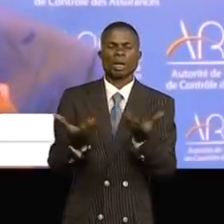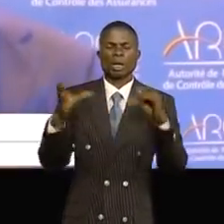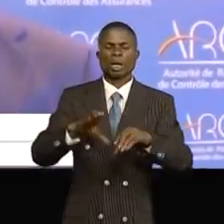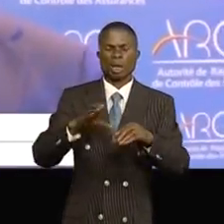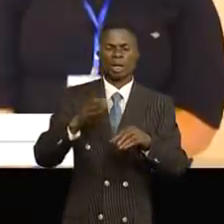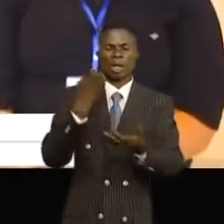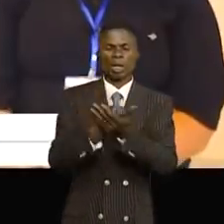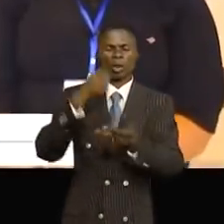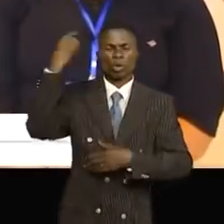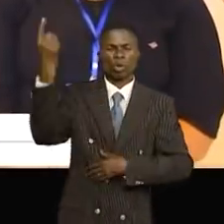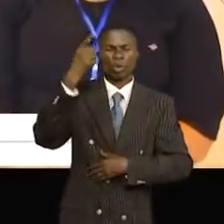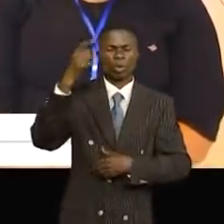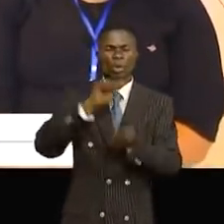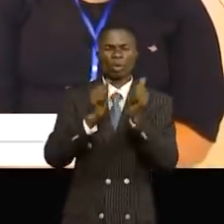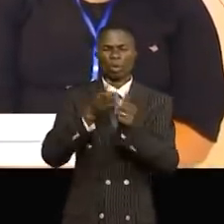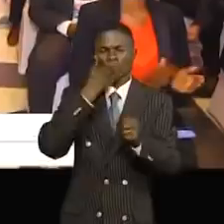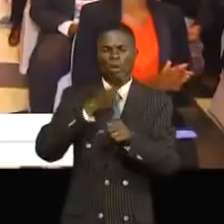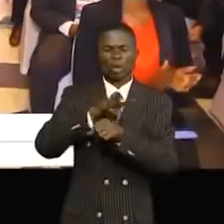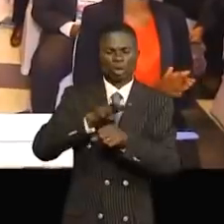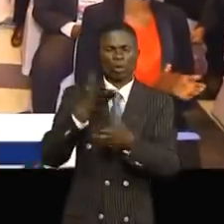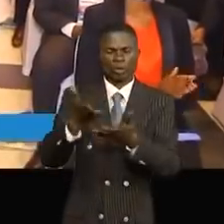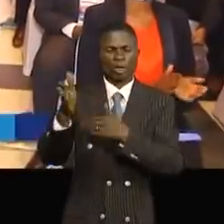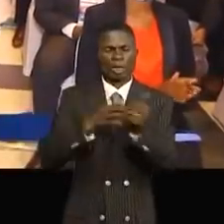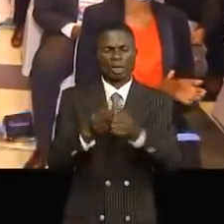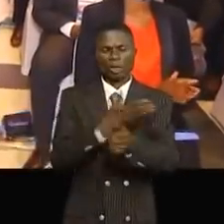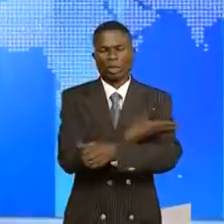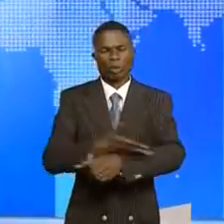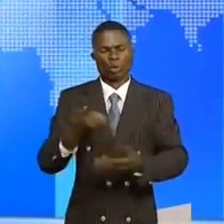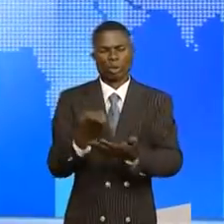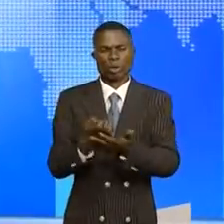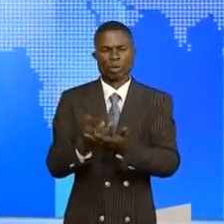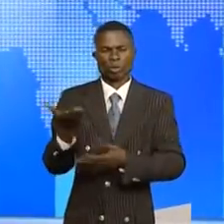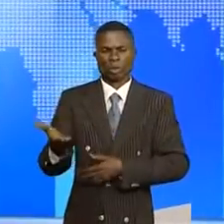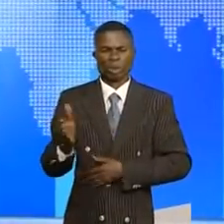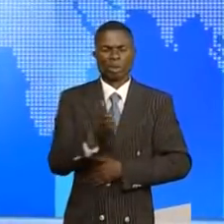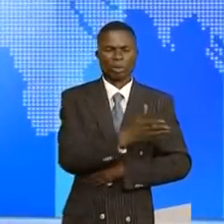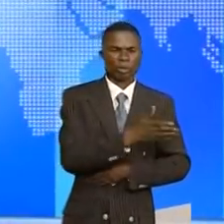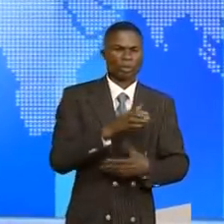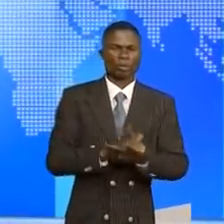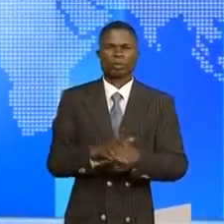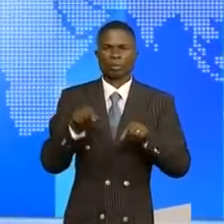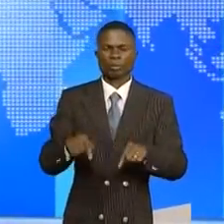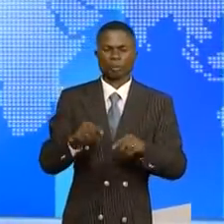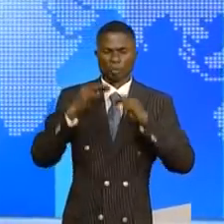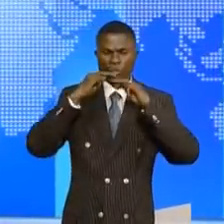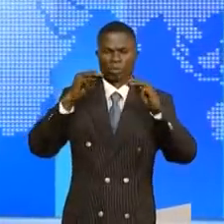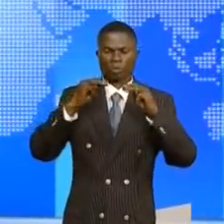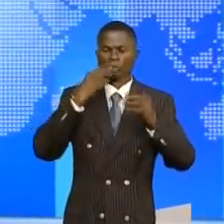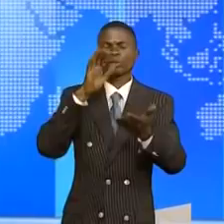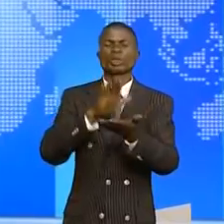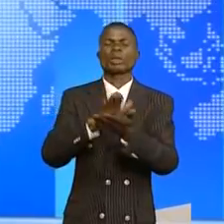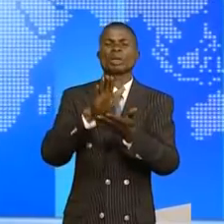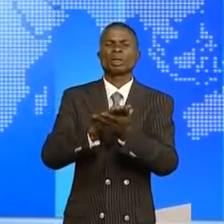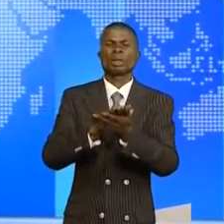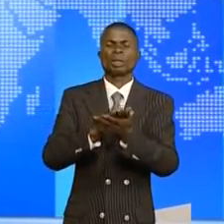mondiale due aux effets de la pandémie du coronavirus. Lisons ce message de félicitations